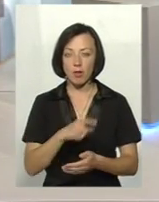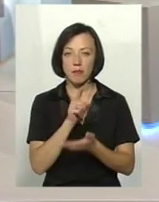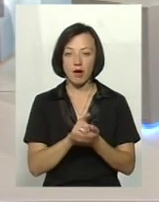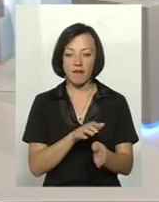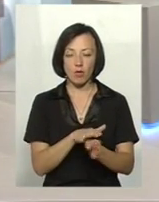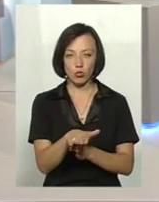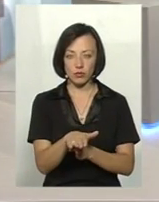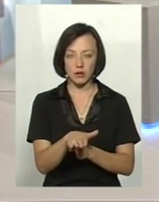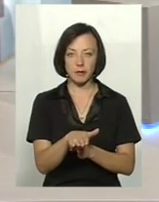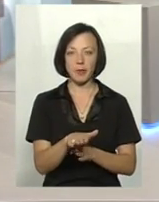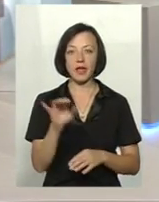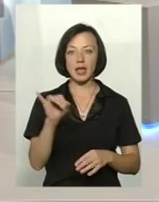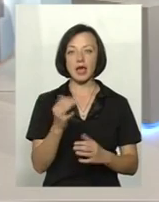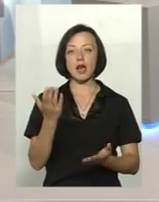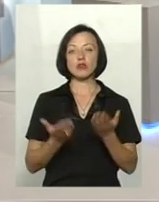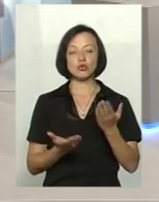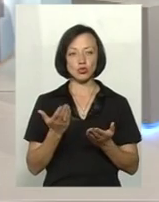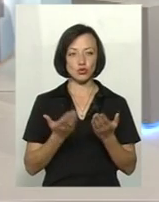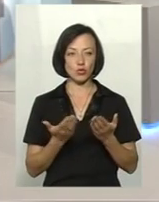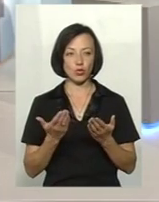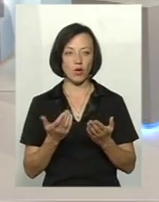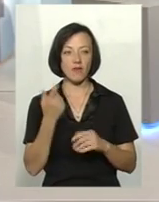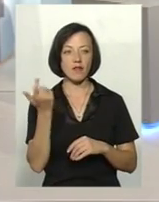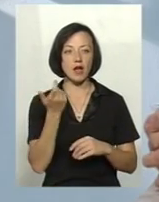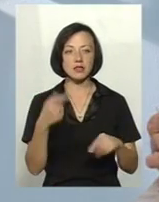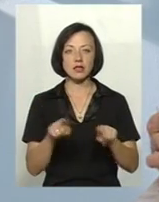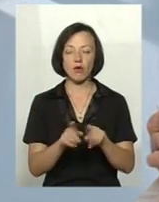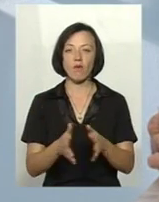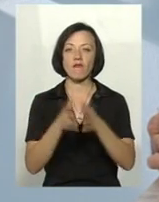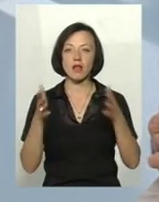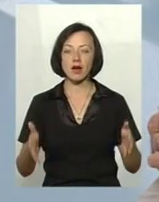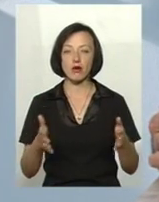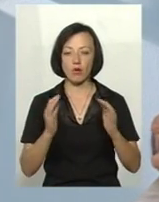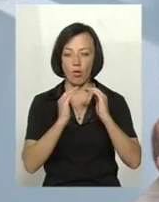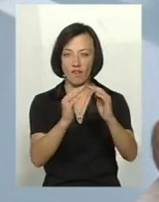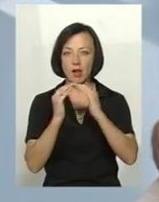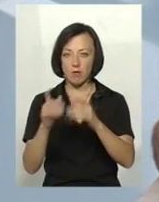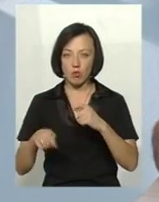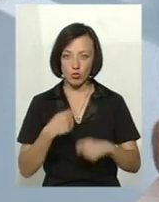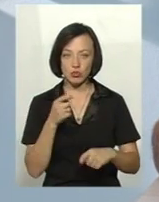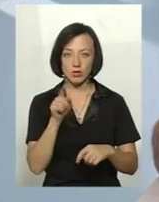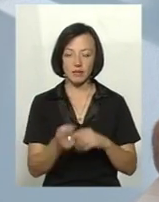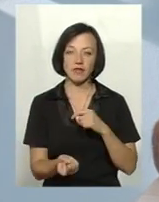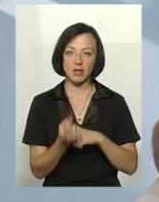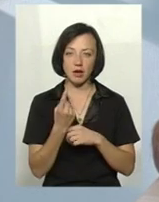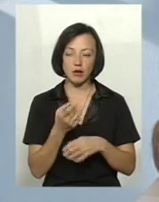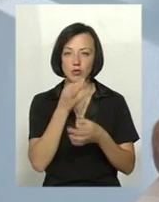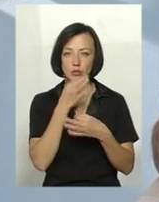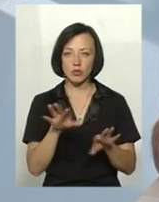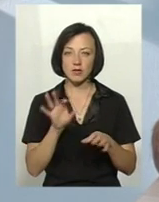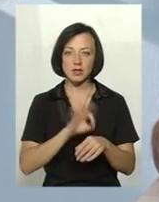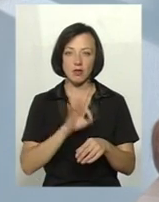має дотримуватися. І якщо власник такого крупного господарства порушується вимоги, тоді в нього виникають будь-які